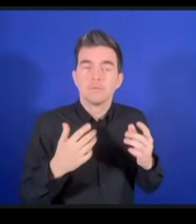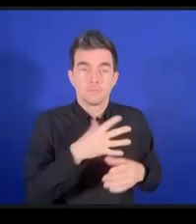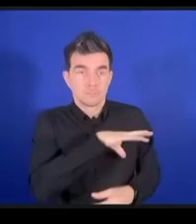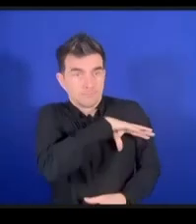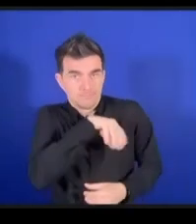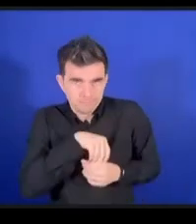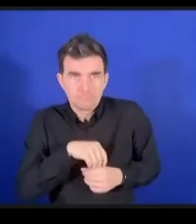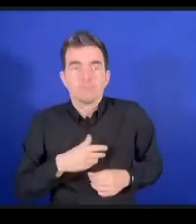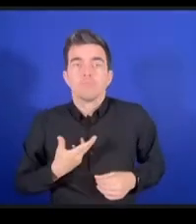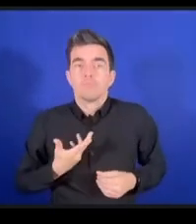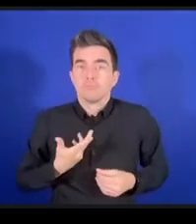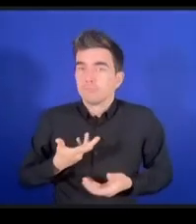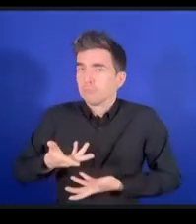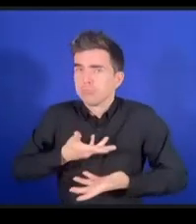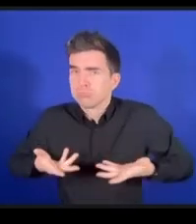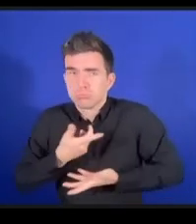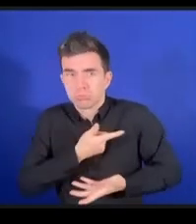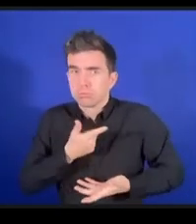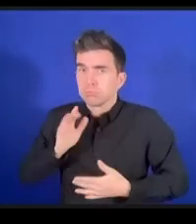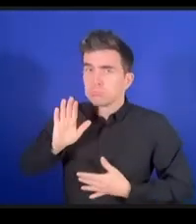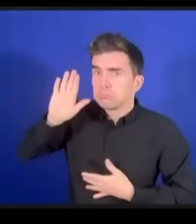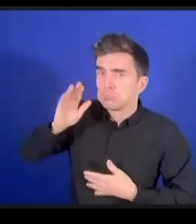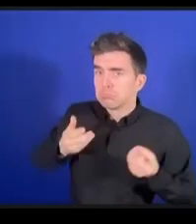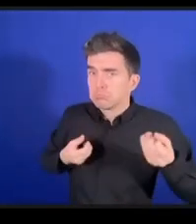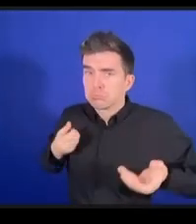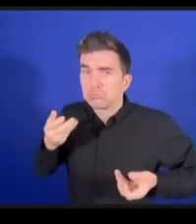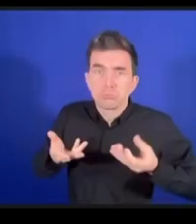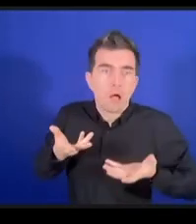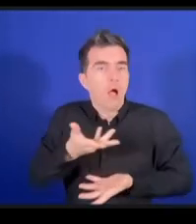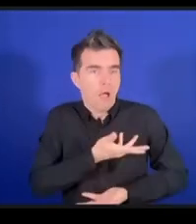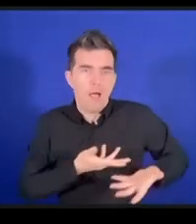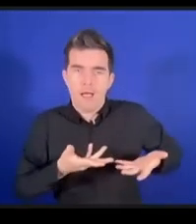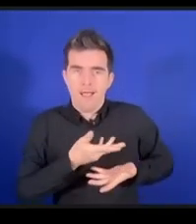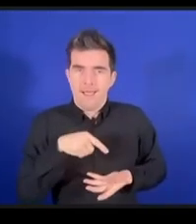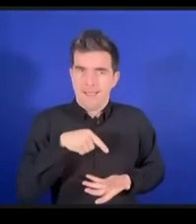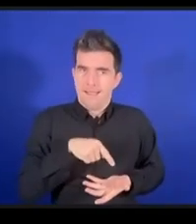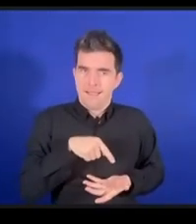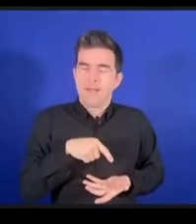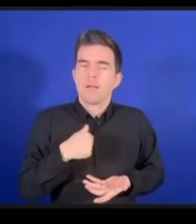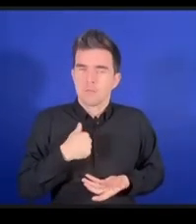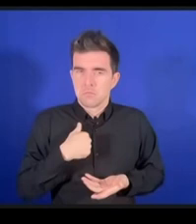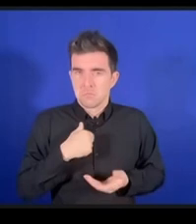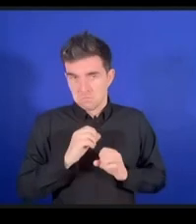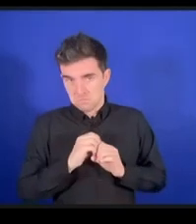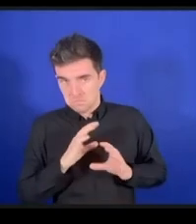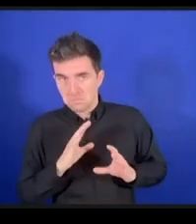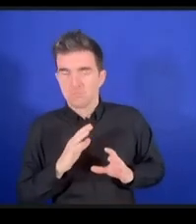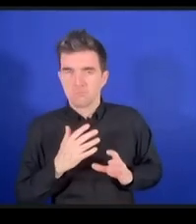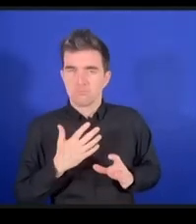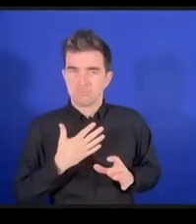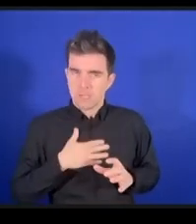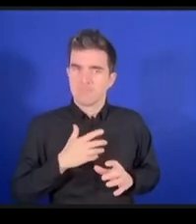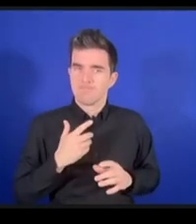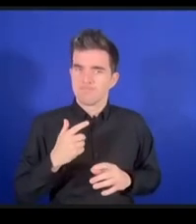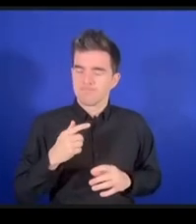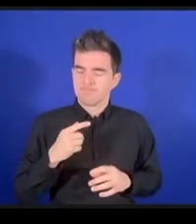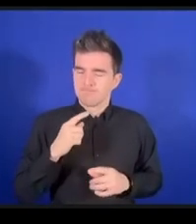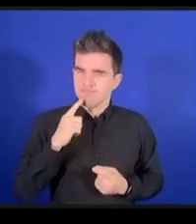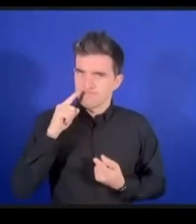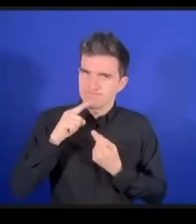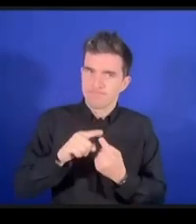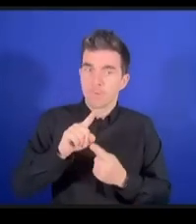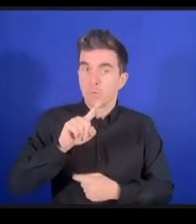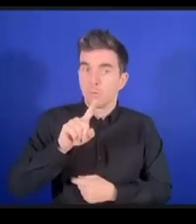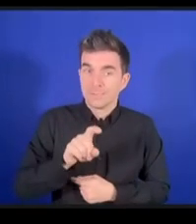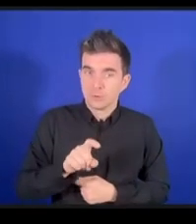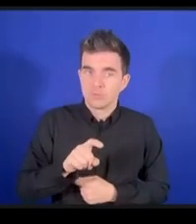を前提に次に聞かれた質問に答えたいと思います我々は接続されて